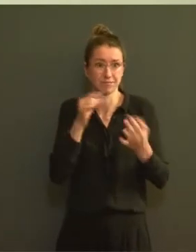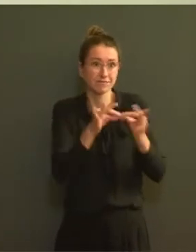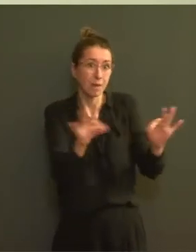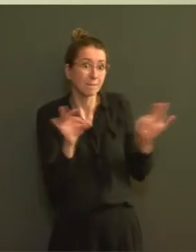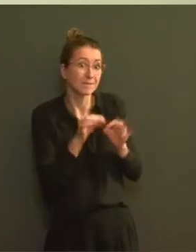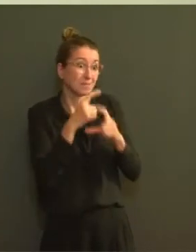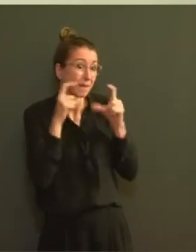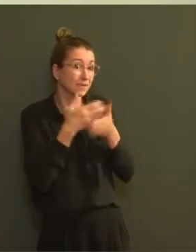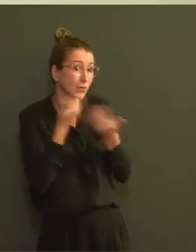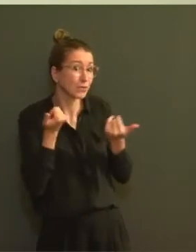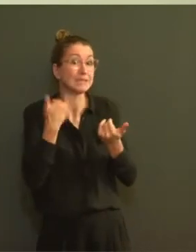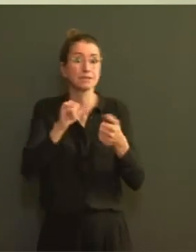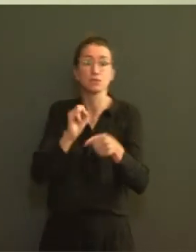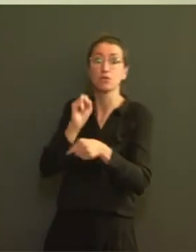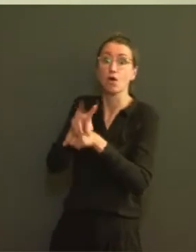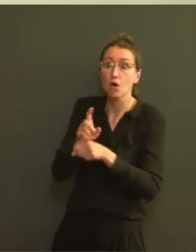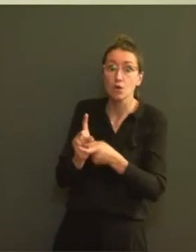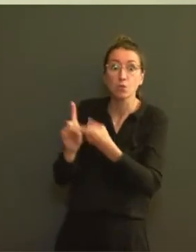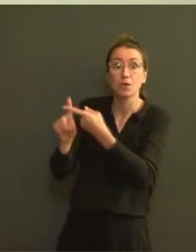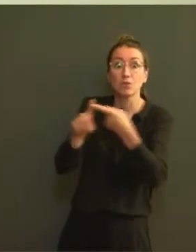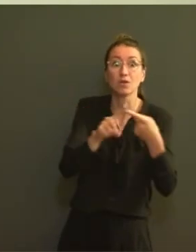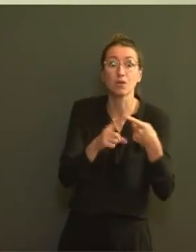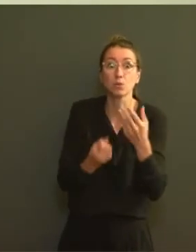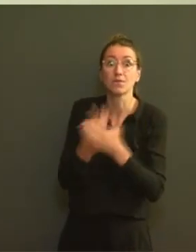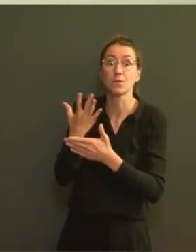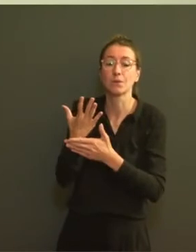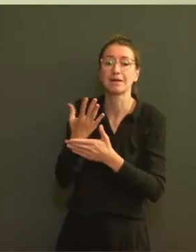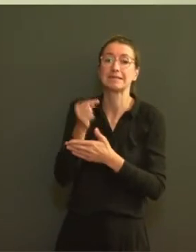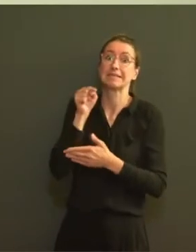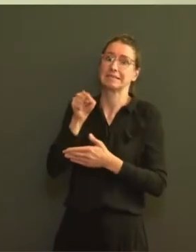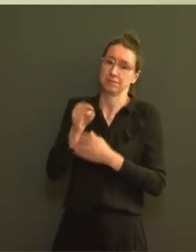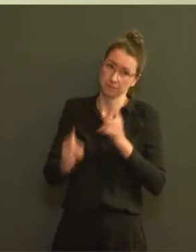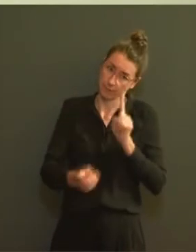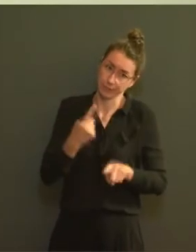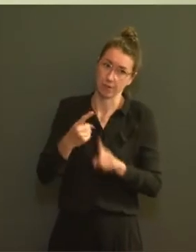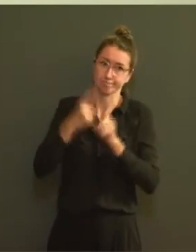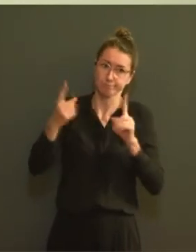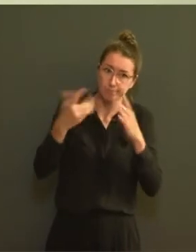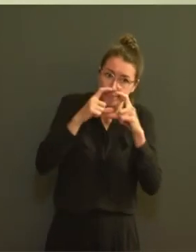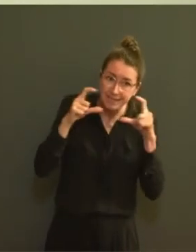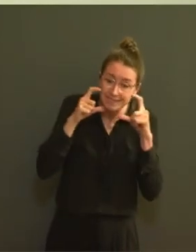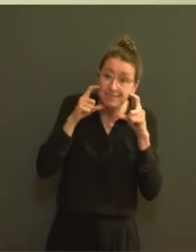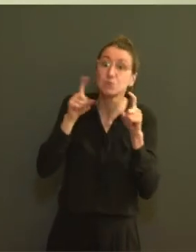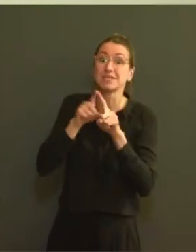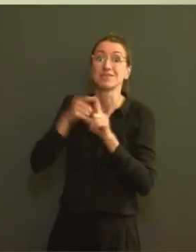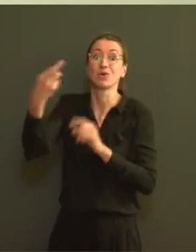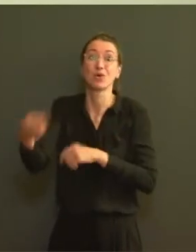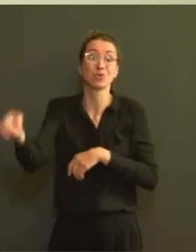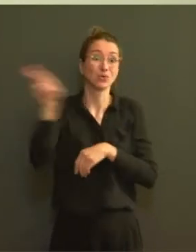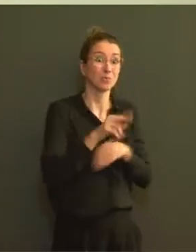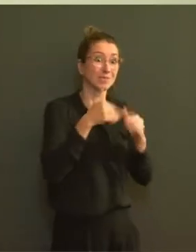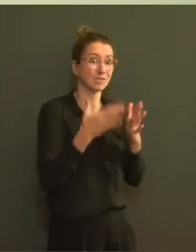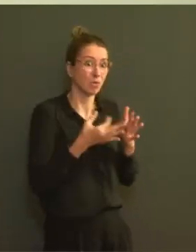le risque de propagation parce que c'est surtout quand on rentre de sa famille qu'on peut contaminer un grand nombre de personnes et là on ne porte pas de